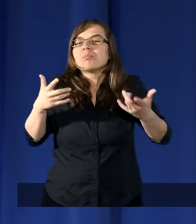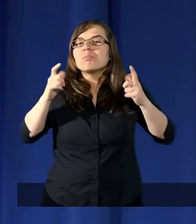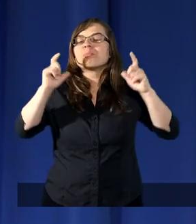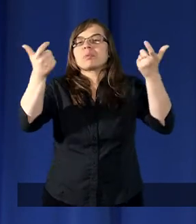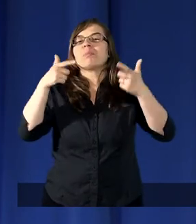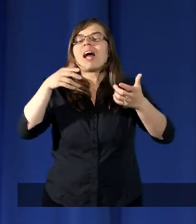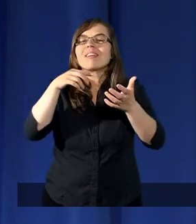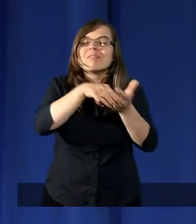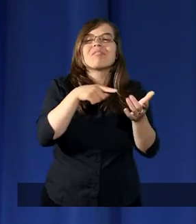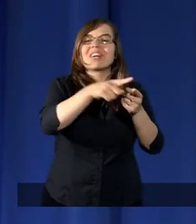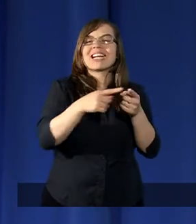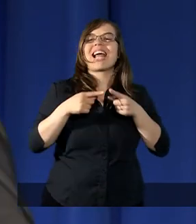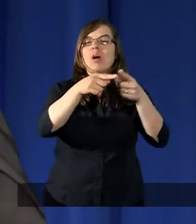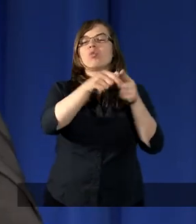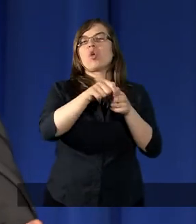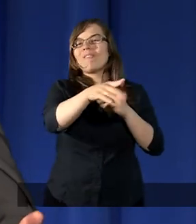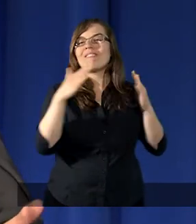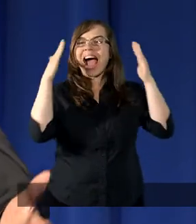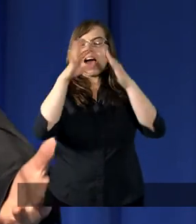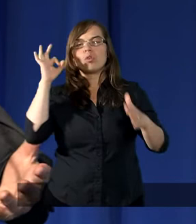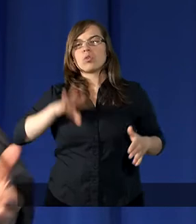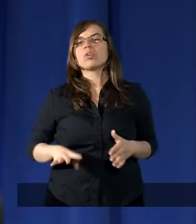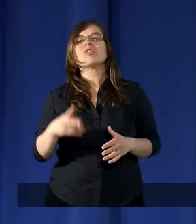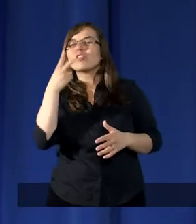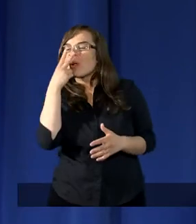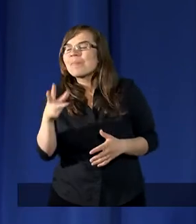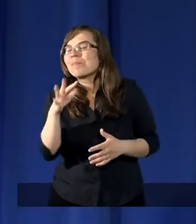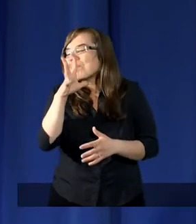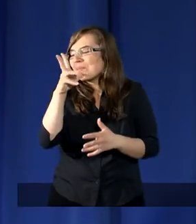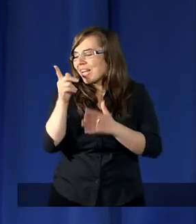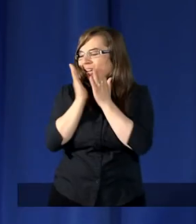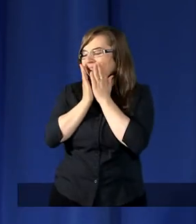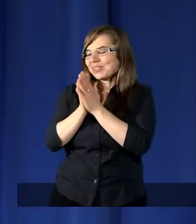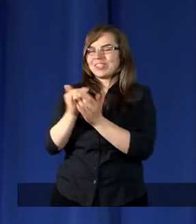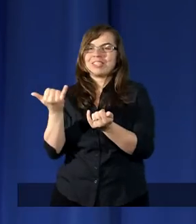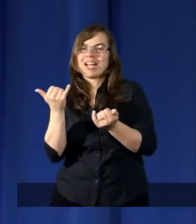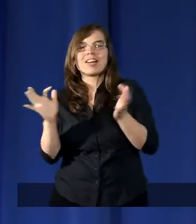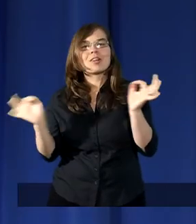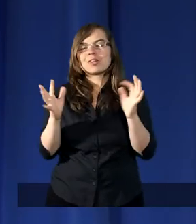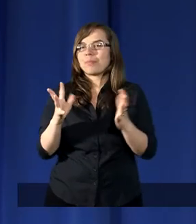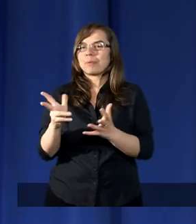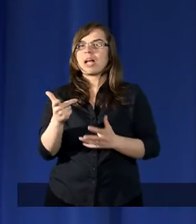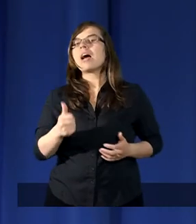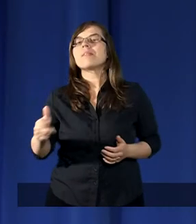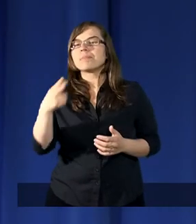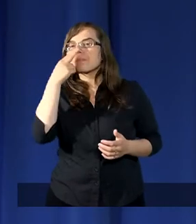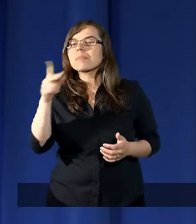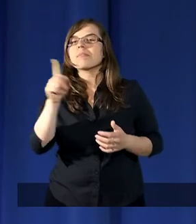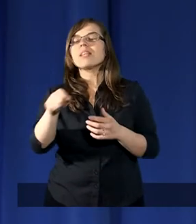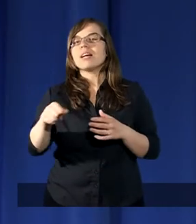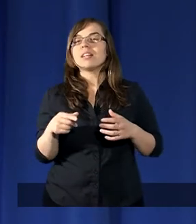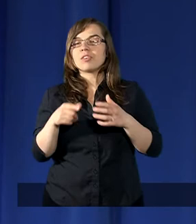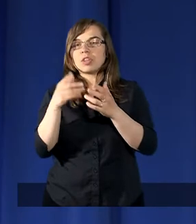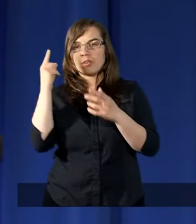w tym kierunku i zobaczyła śliczne dzieciom. Z historii wiemy, że